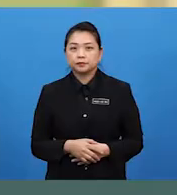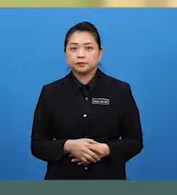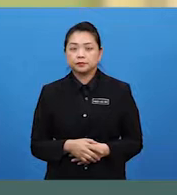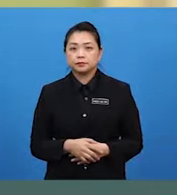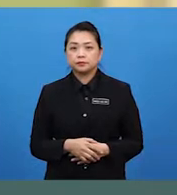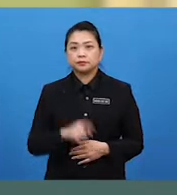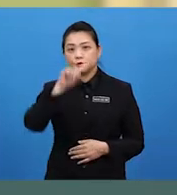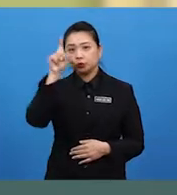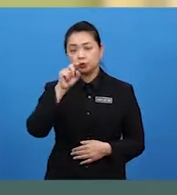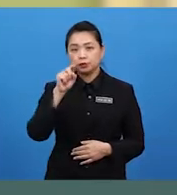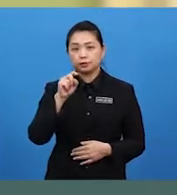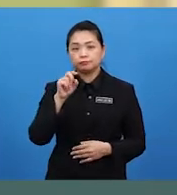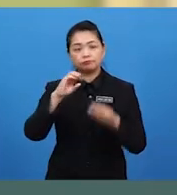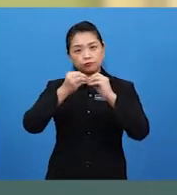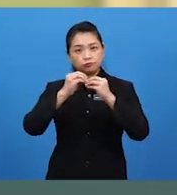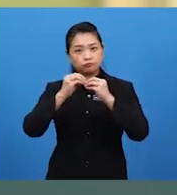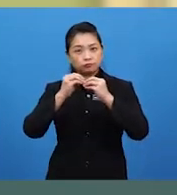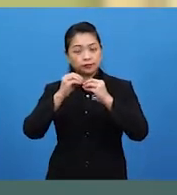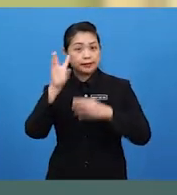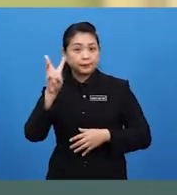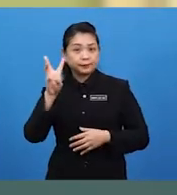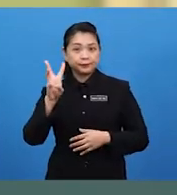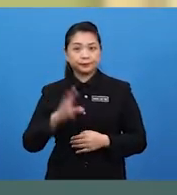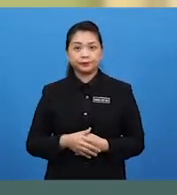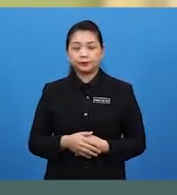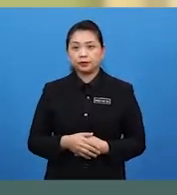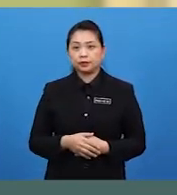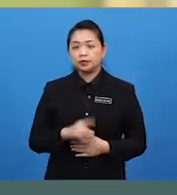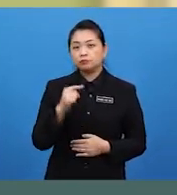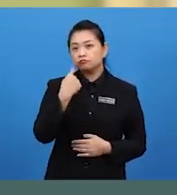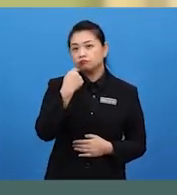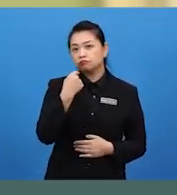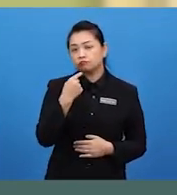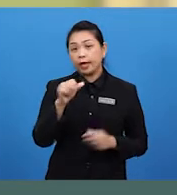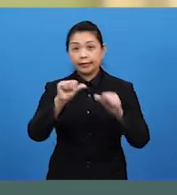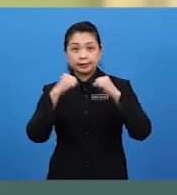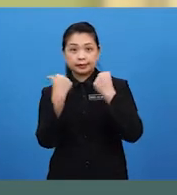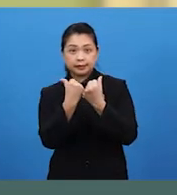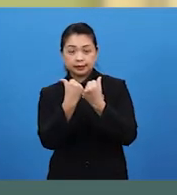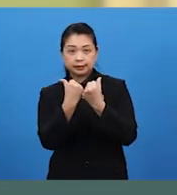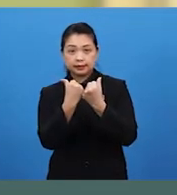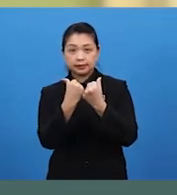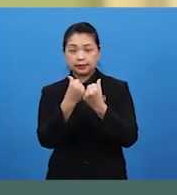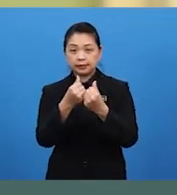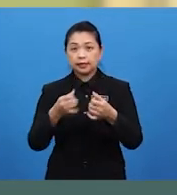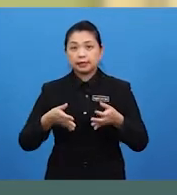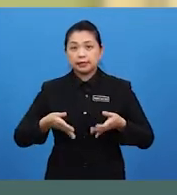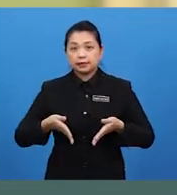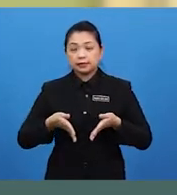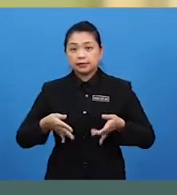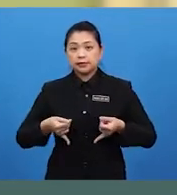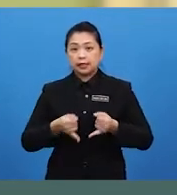Soalan 6 Agensi yang manakah Yang menjalankan penyelidikan